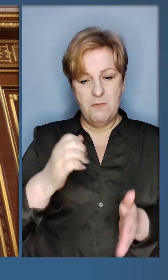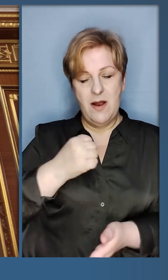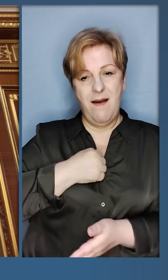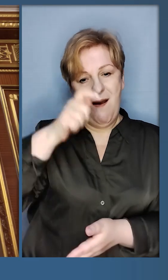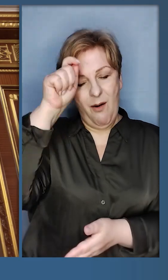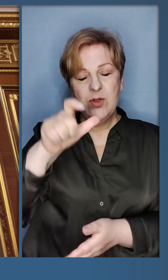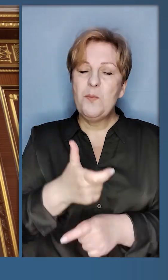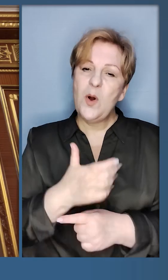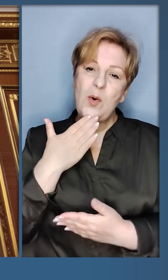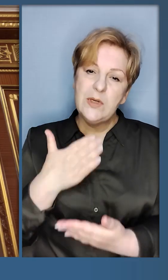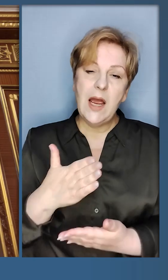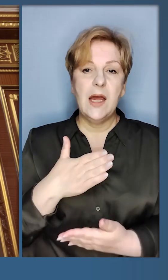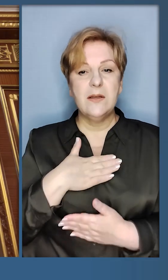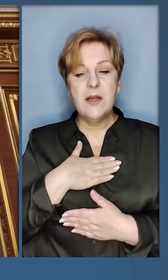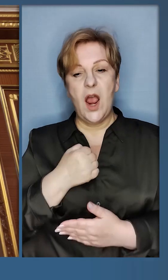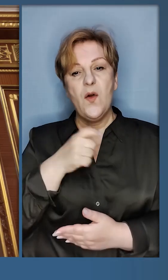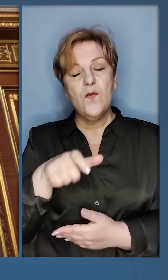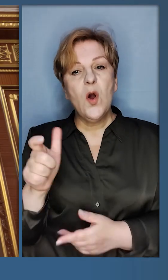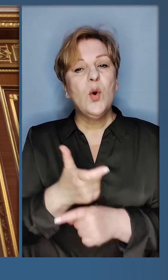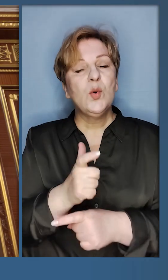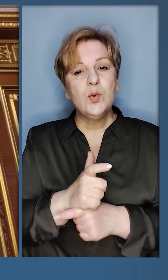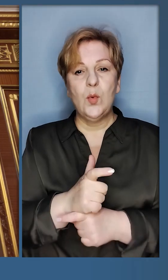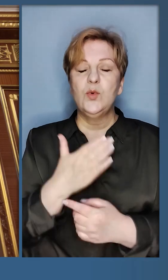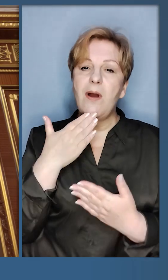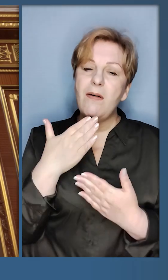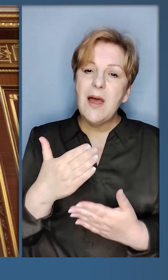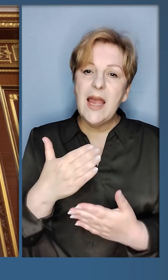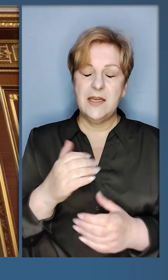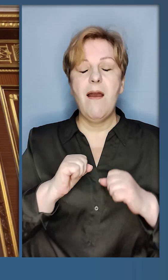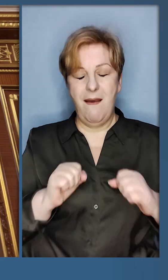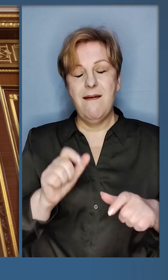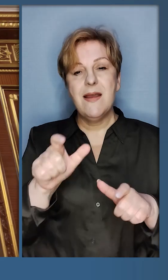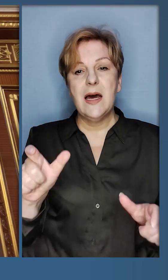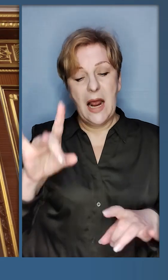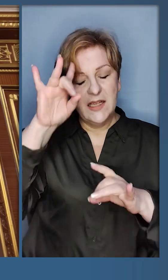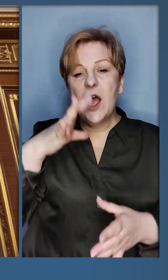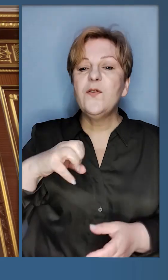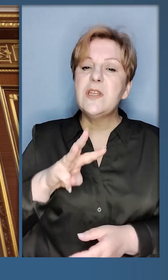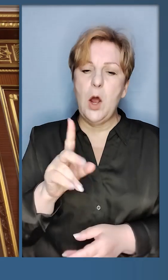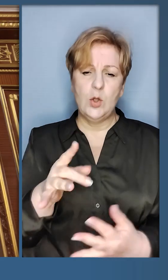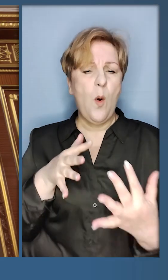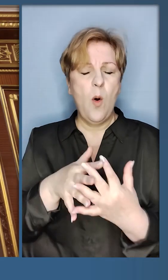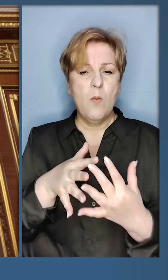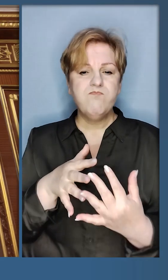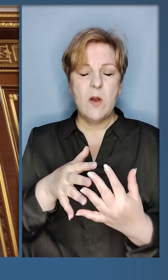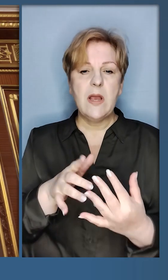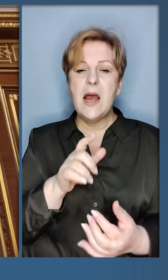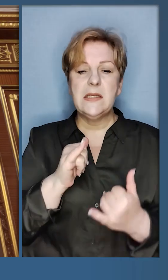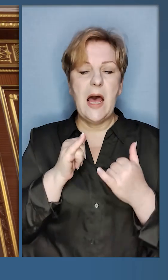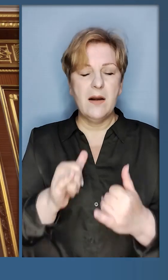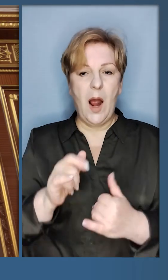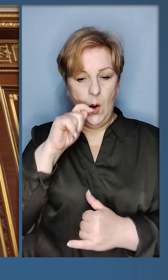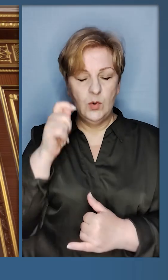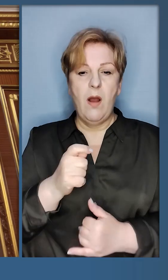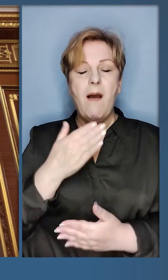підписаний хлопцям. Я дуже дякую вам, воїни. Дуже дякую вам, герої. Слава усім, хто б